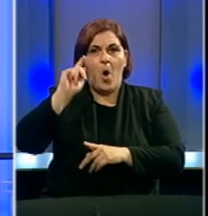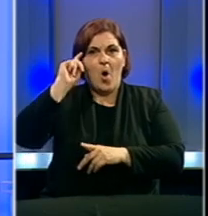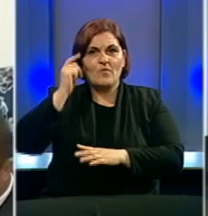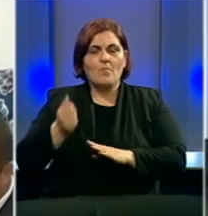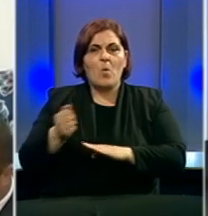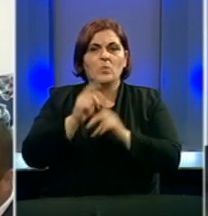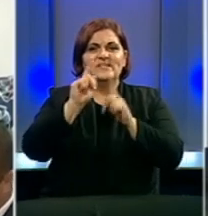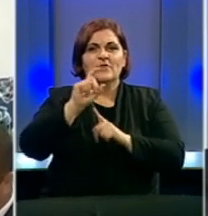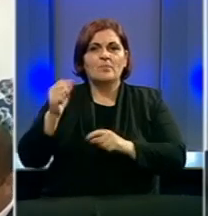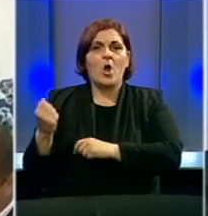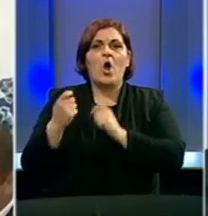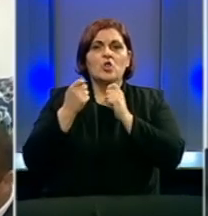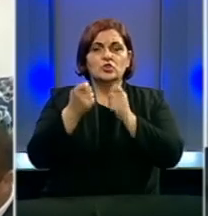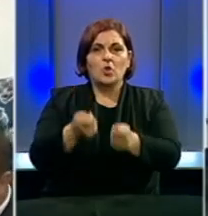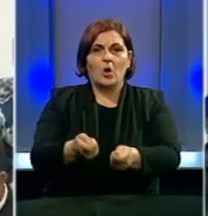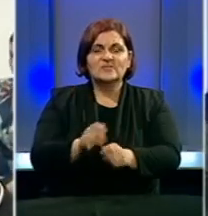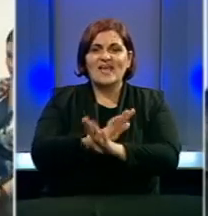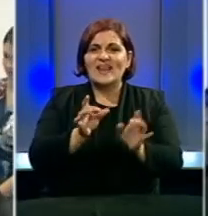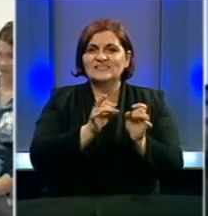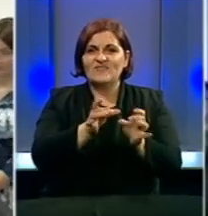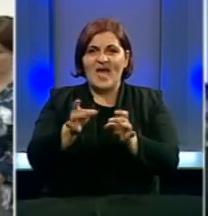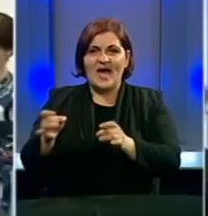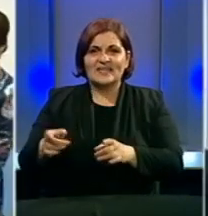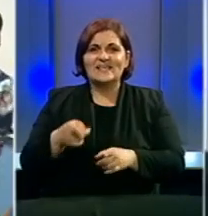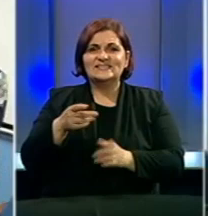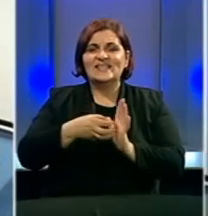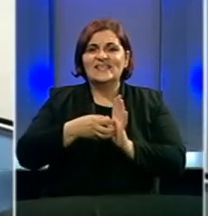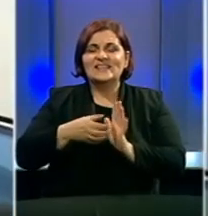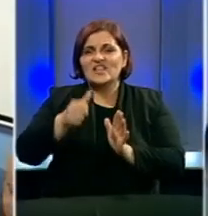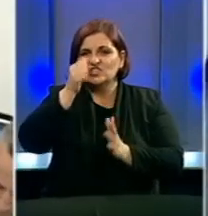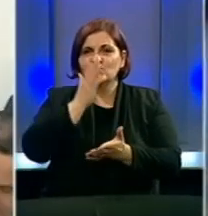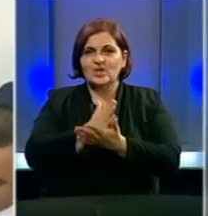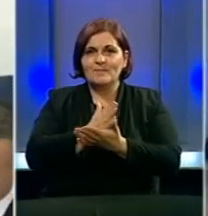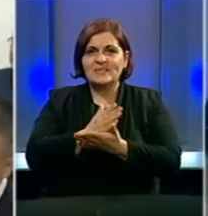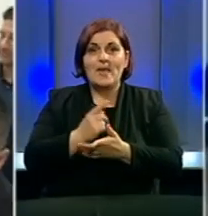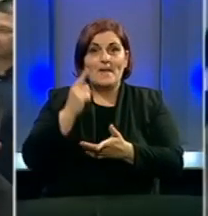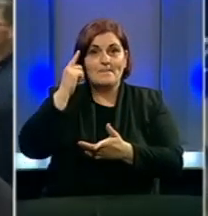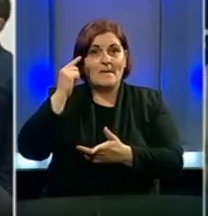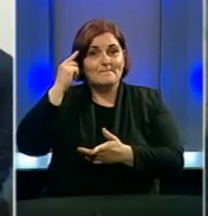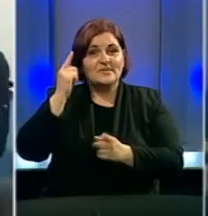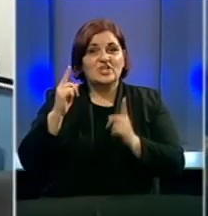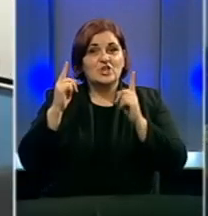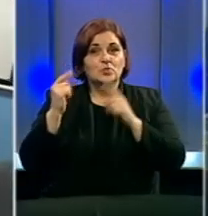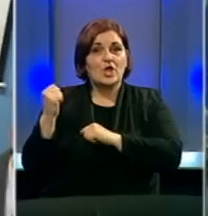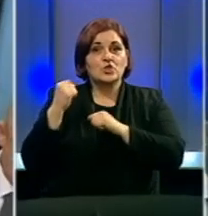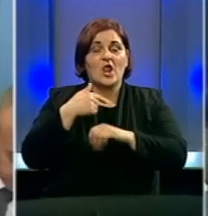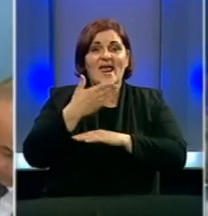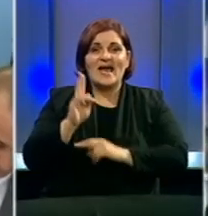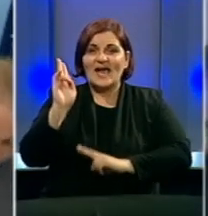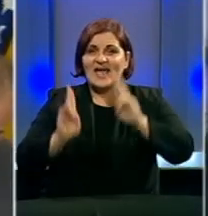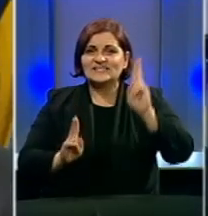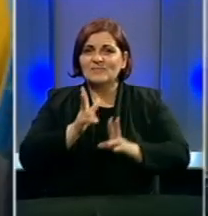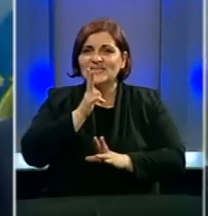mišljenje Ustavnog suda dostavljeno na sve relevantne adrese, slijede dalji potezi. Podsjećamo, mišljenje suda doneseno je nakon